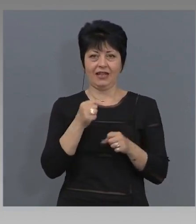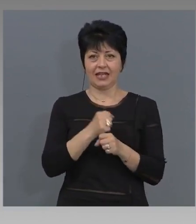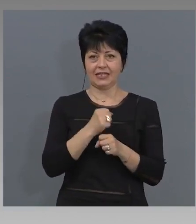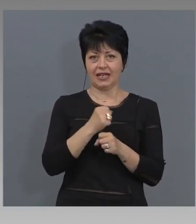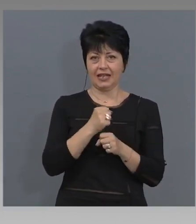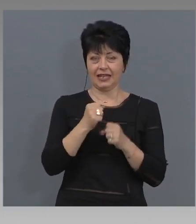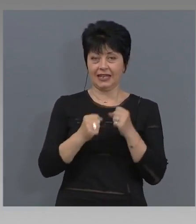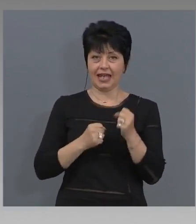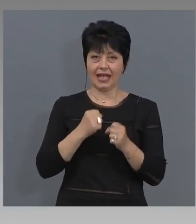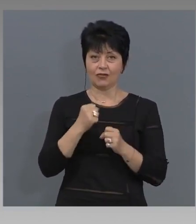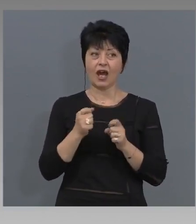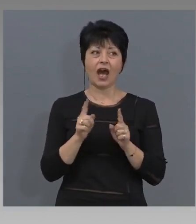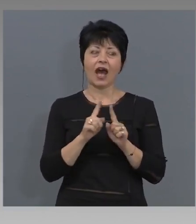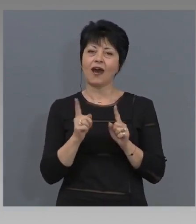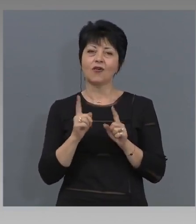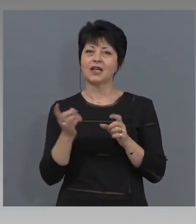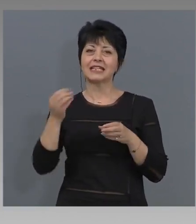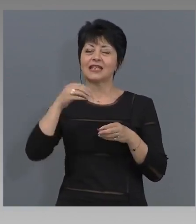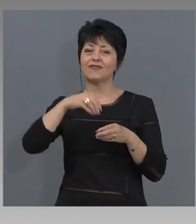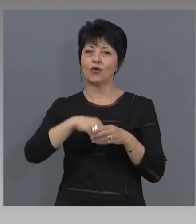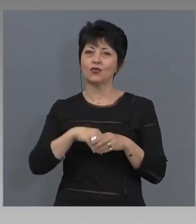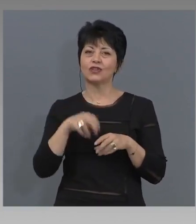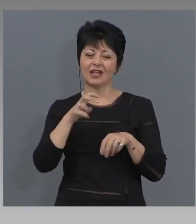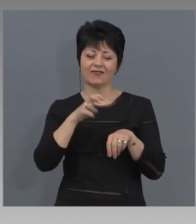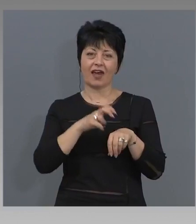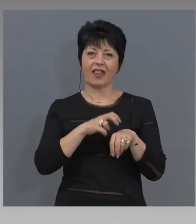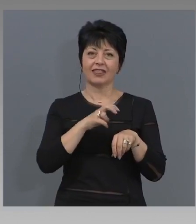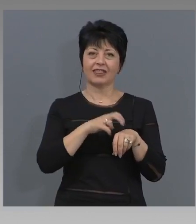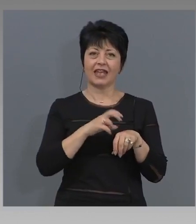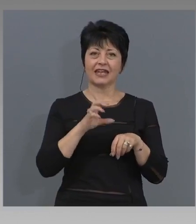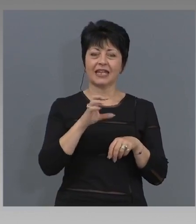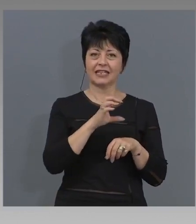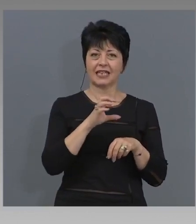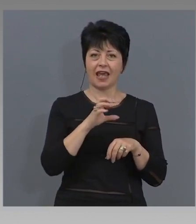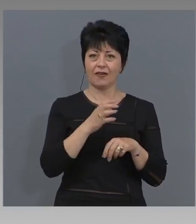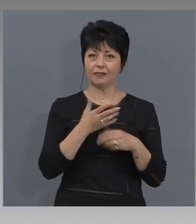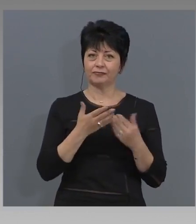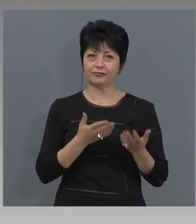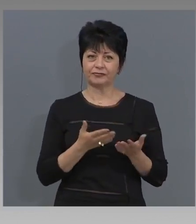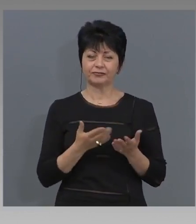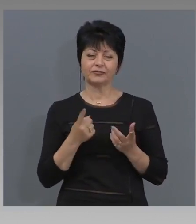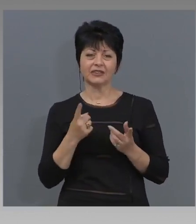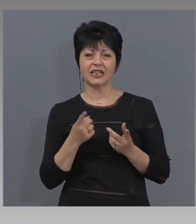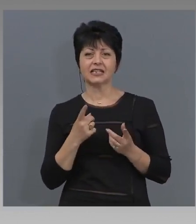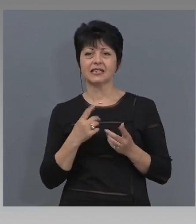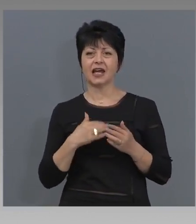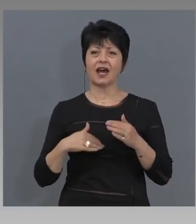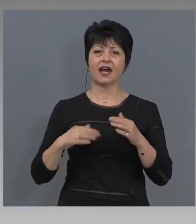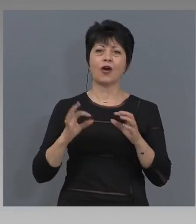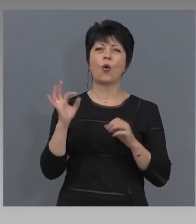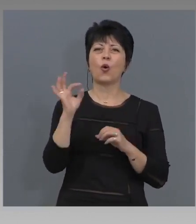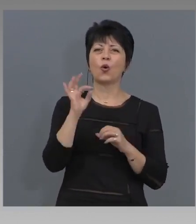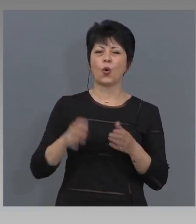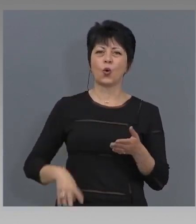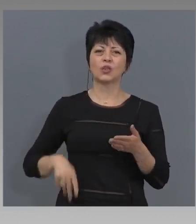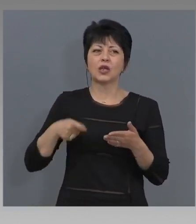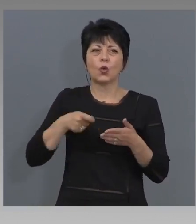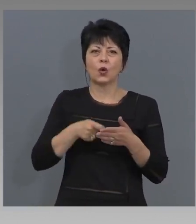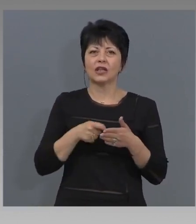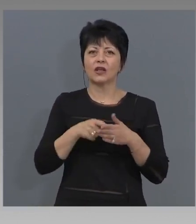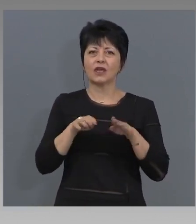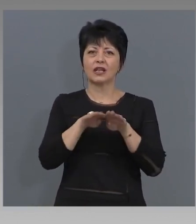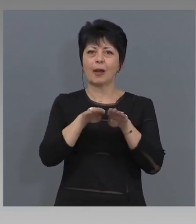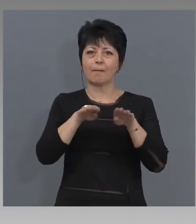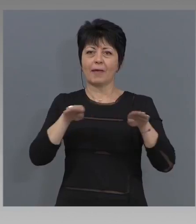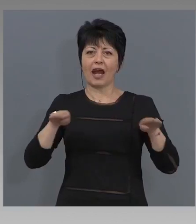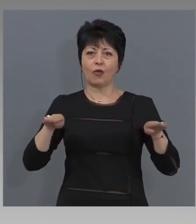-низкото ДДС, излиза, че са включени само в по-рестриктивната мярка за по-високи минимални осигурителни прагове и това струва ли ви се